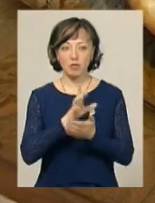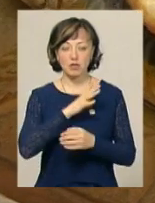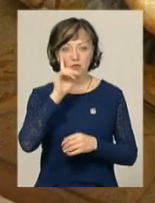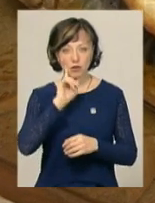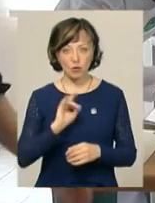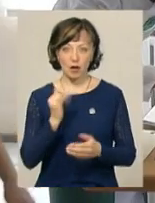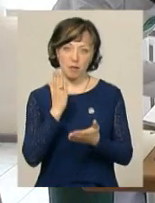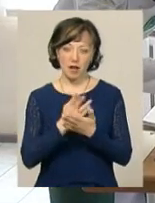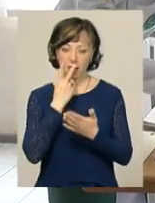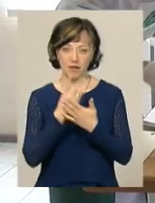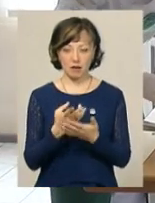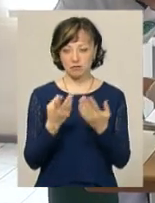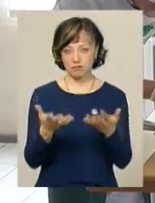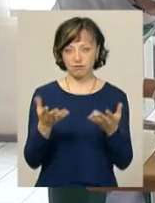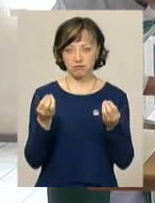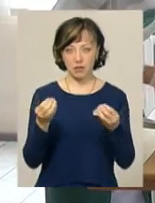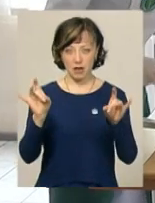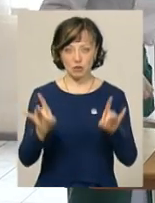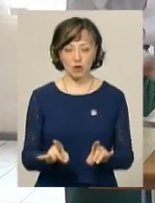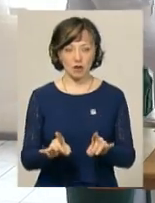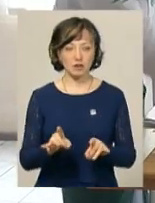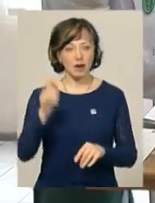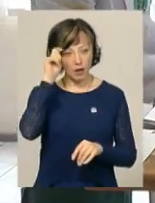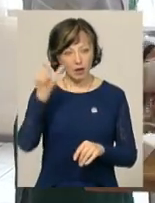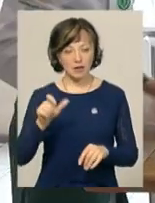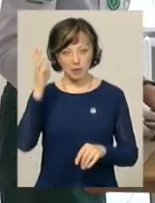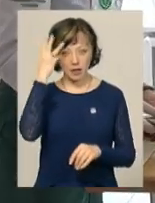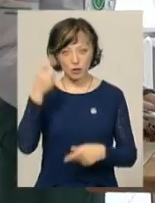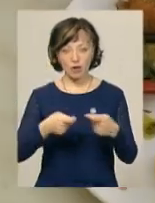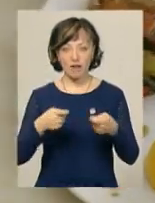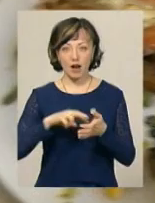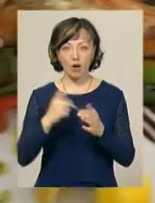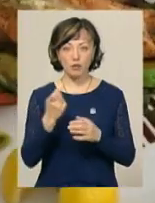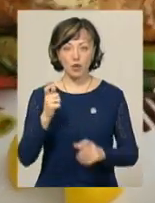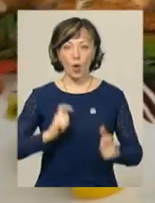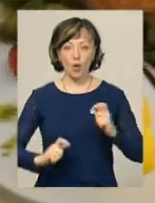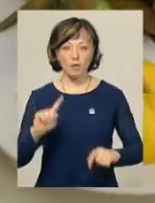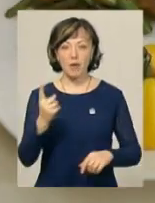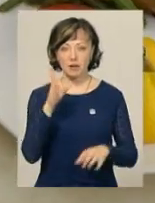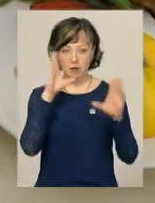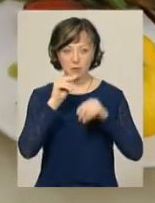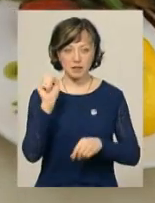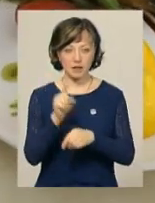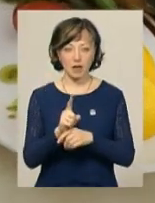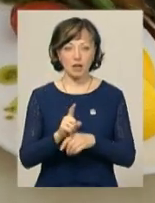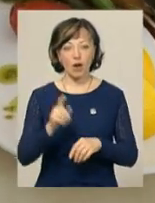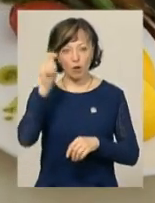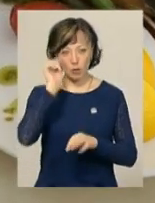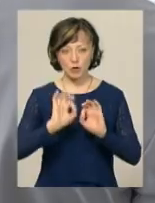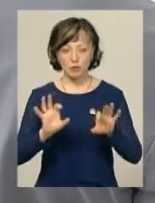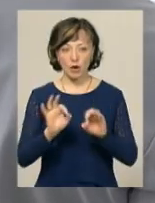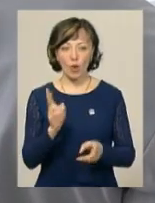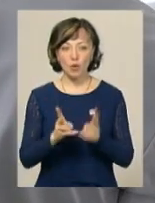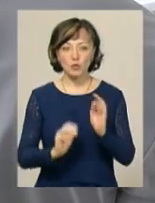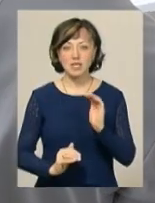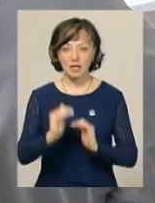смачною і мати вигляд ресторанної. Олександр Гоменюк із Хмельницького торговельно-економічного коледжу першим впорався із завданням. Хлопець розповів, що готує з